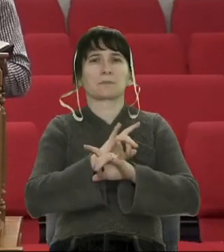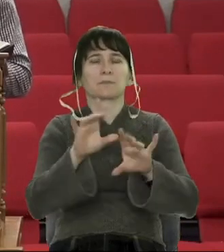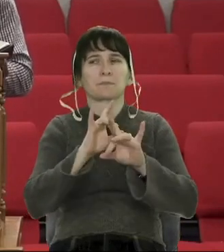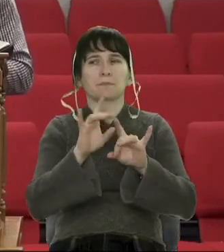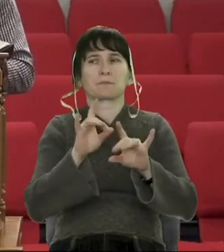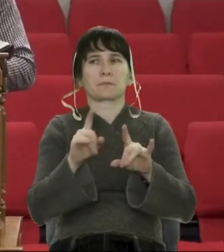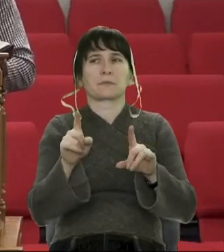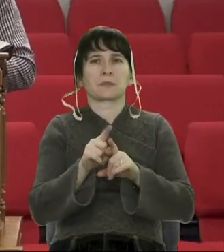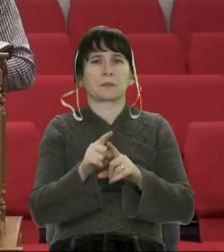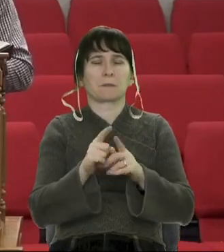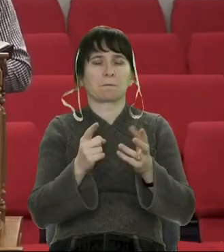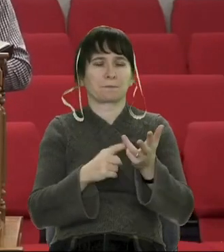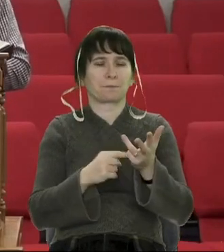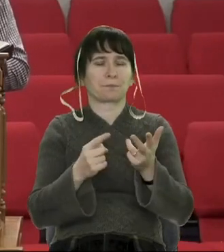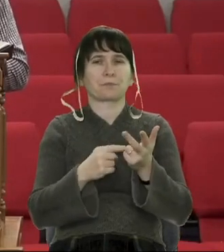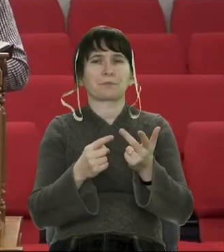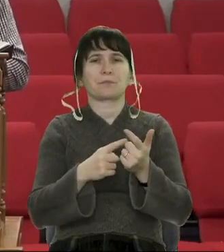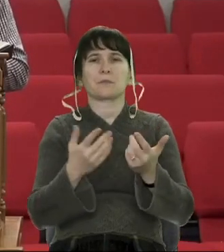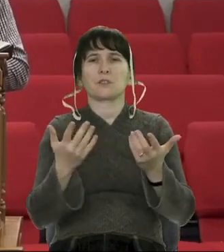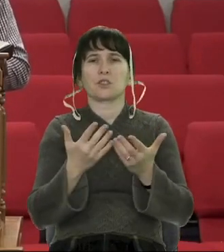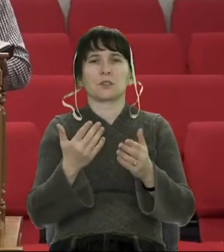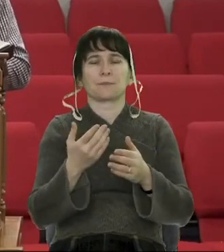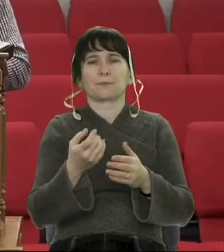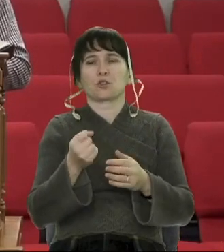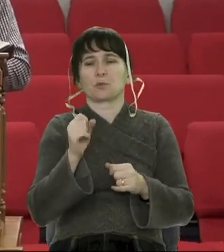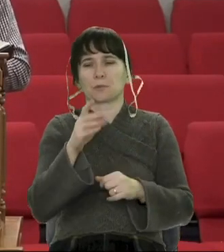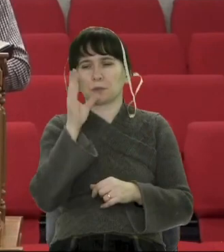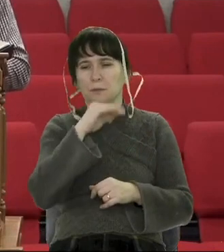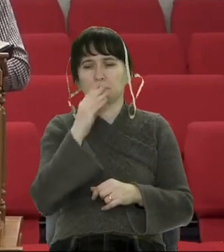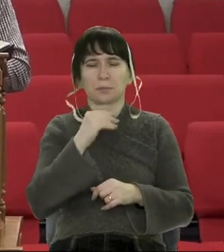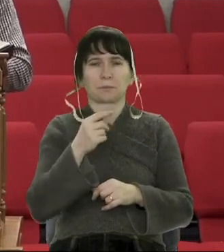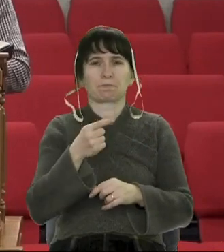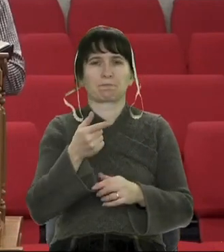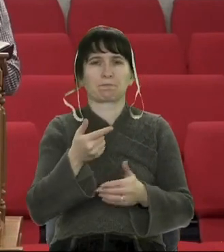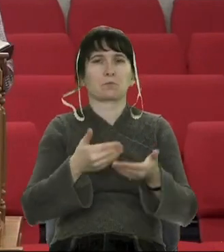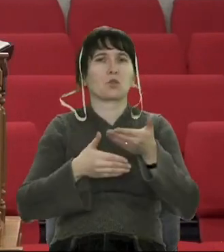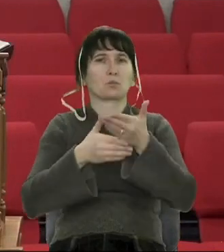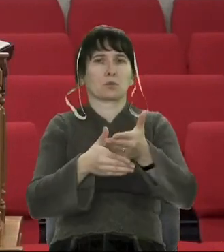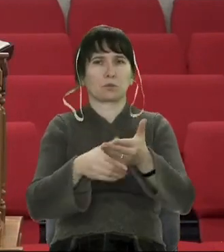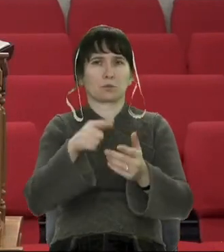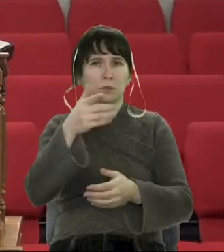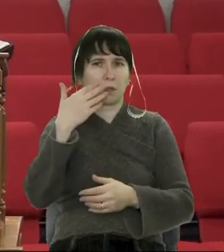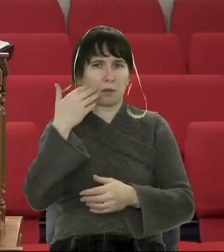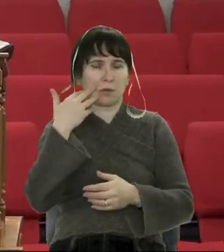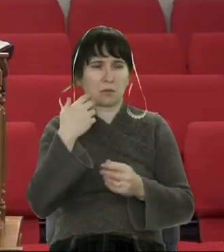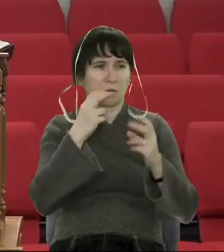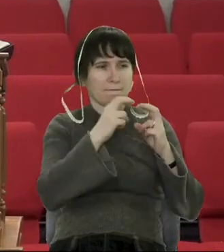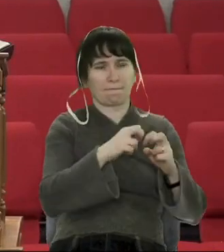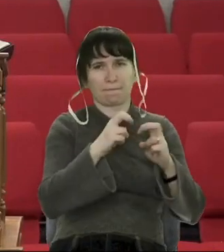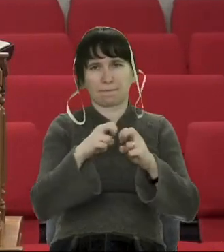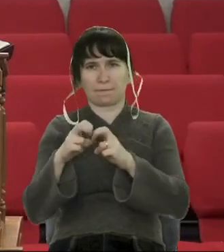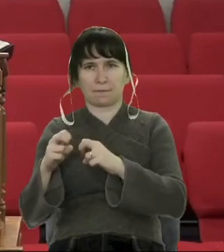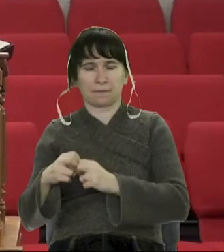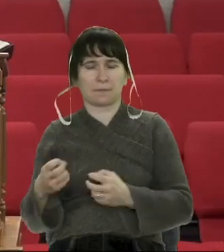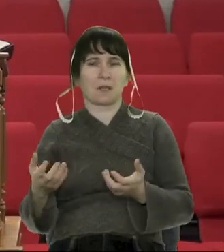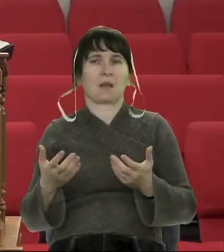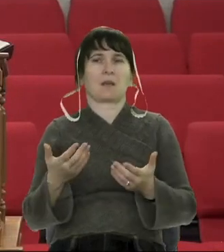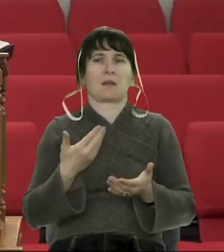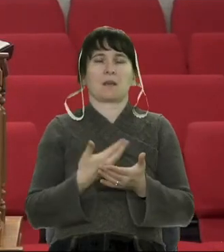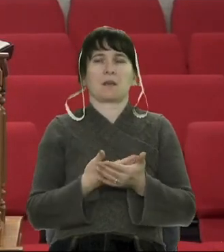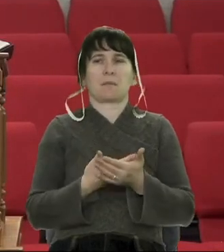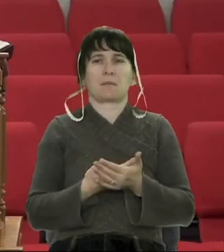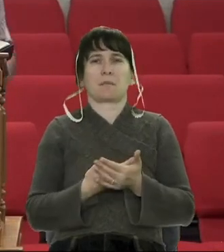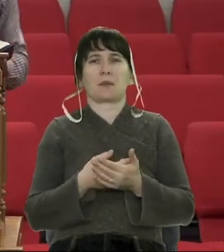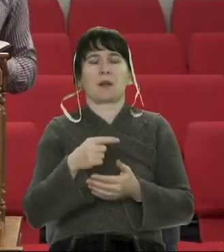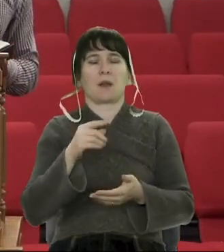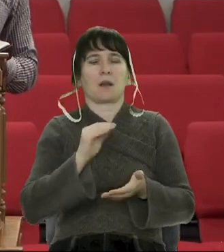допоможуть нам краще розпізнавати. І багато уроків для практичного життя можна спостерігати, особливо з первої,